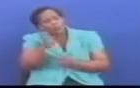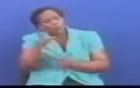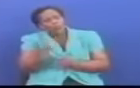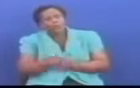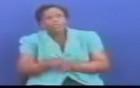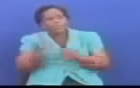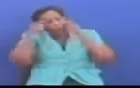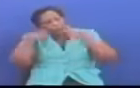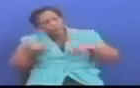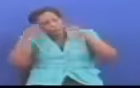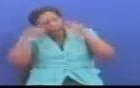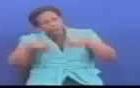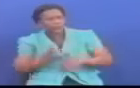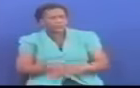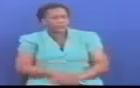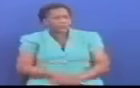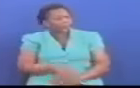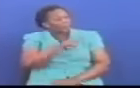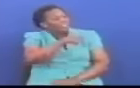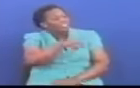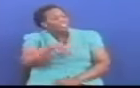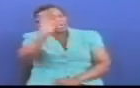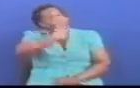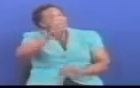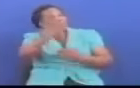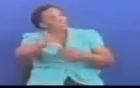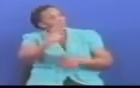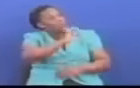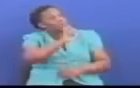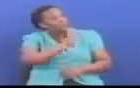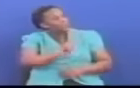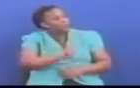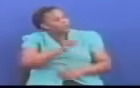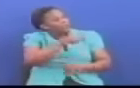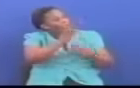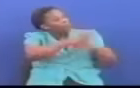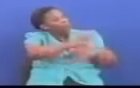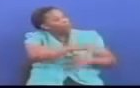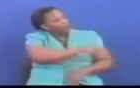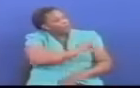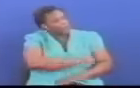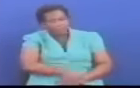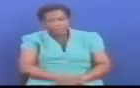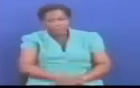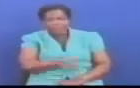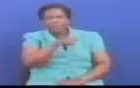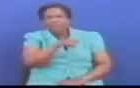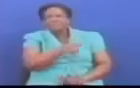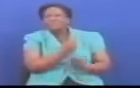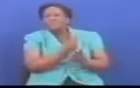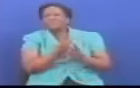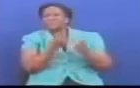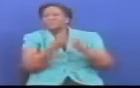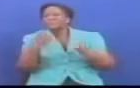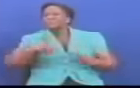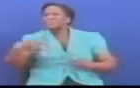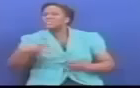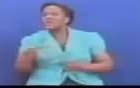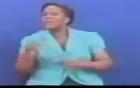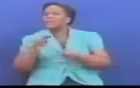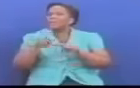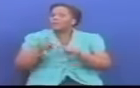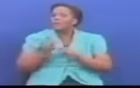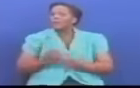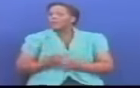Na huko siyo kanda ya ziwa huko nipwani Hapo hapo wala hata kusubiri maelekezo ya wizara kukaa Kama